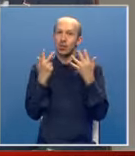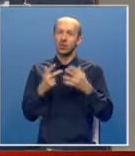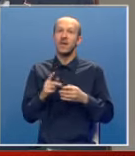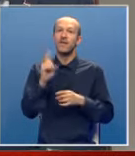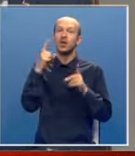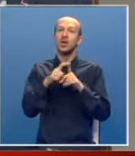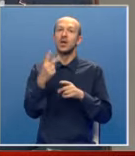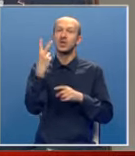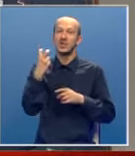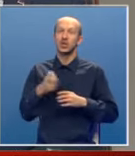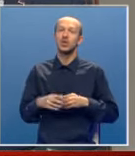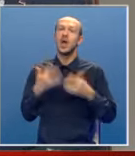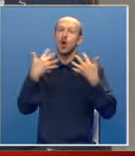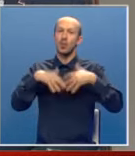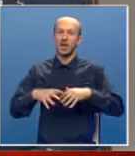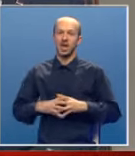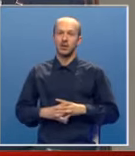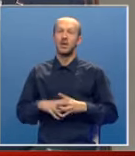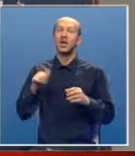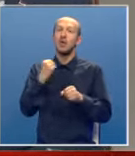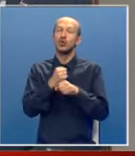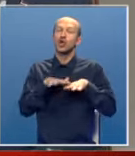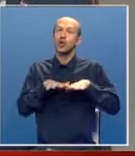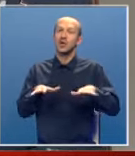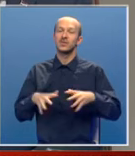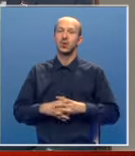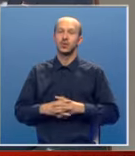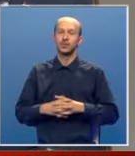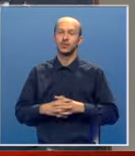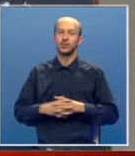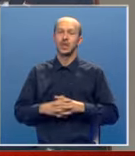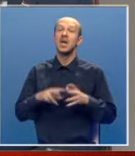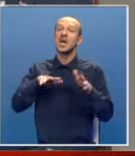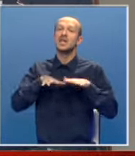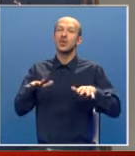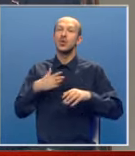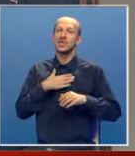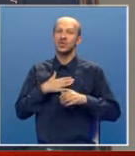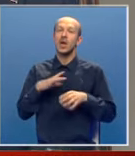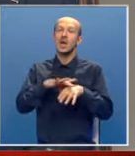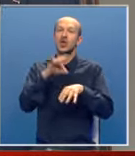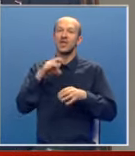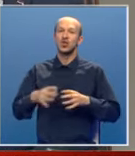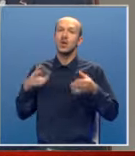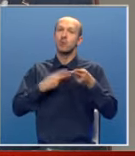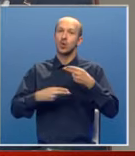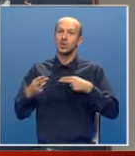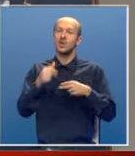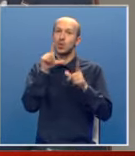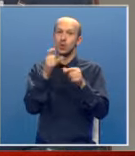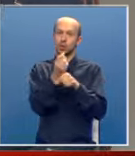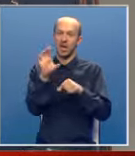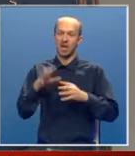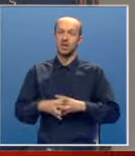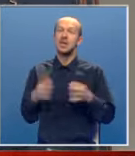više od dve stotine kompanija je podržan razvoj u tehnološkom parku. Razvijaju svoje inovacijone proizvode i usluge.